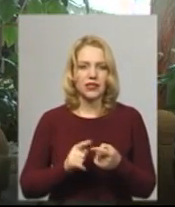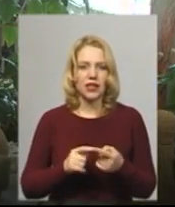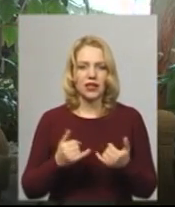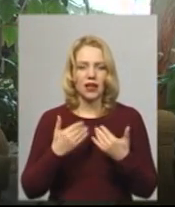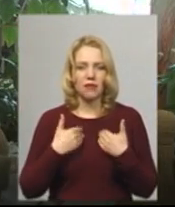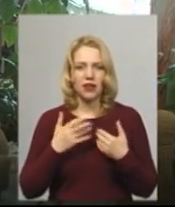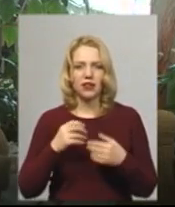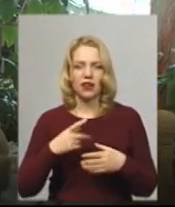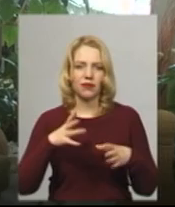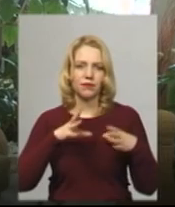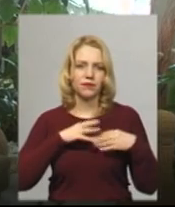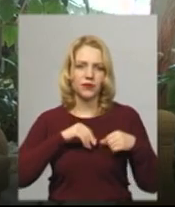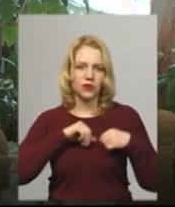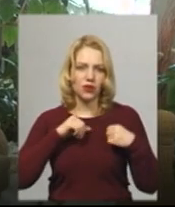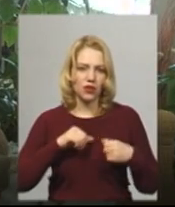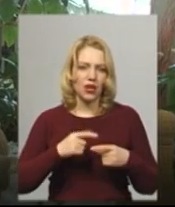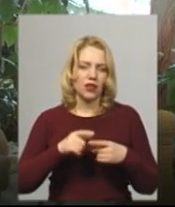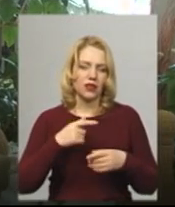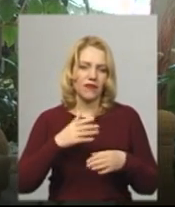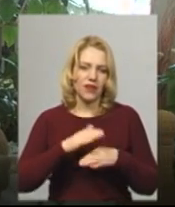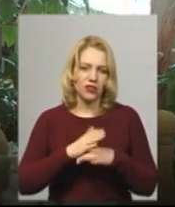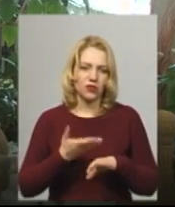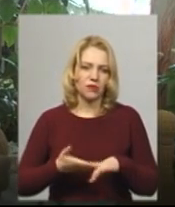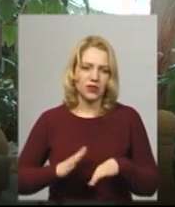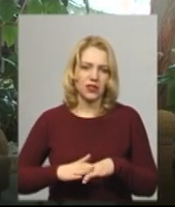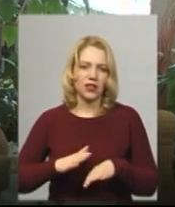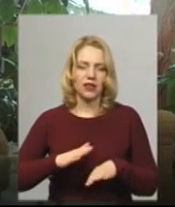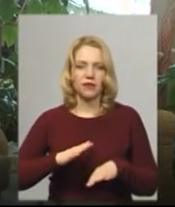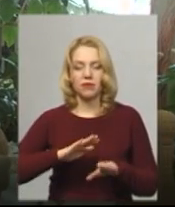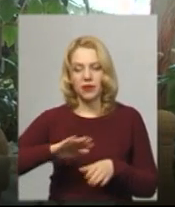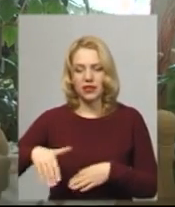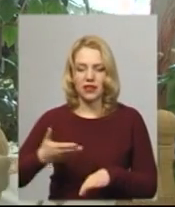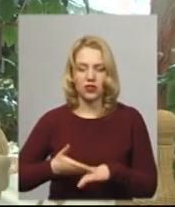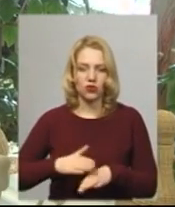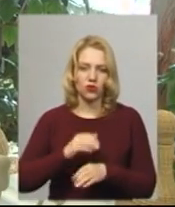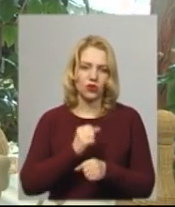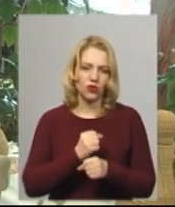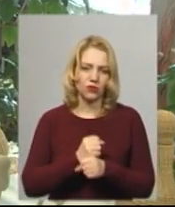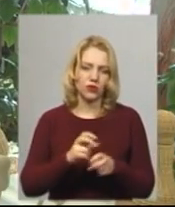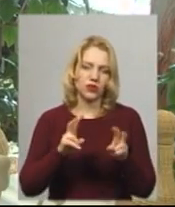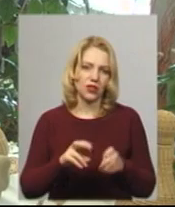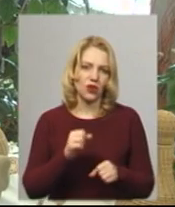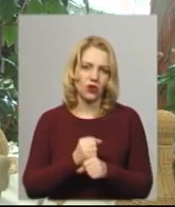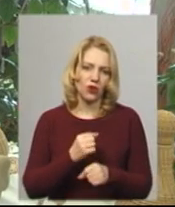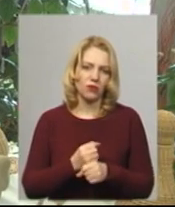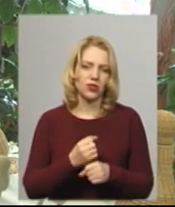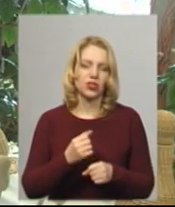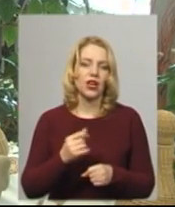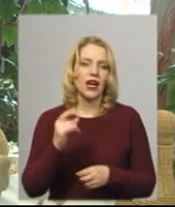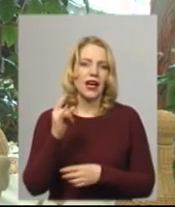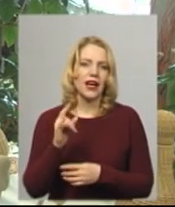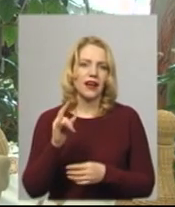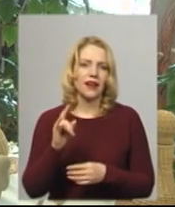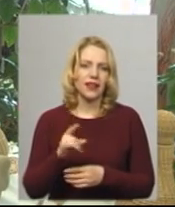умиротворення. Вечером після тяжкої роботи сідаєш, робиш якусь іграшку, і на душі стає добре, і